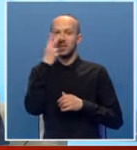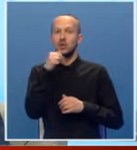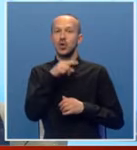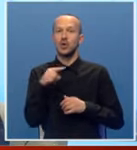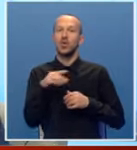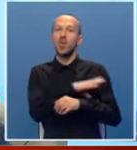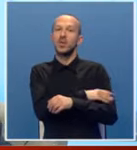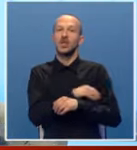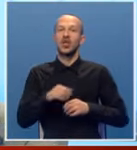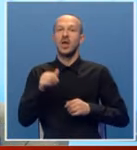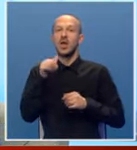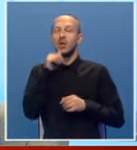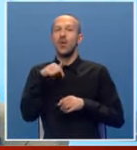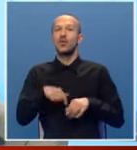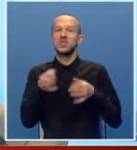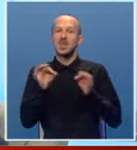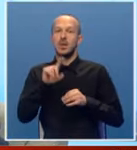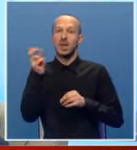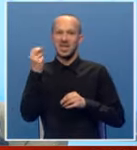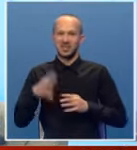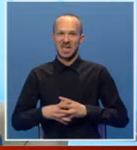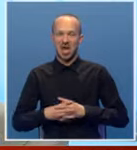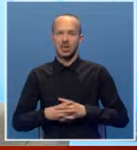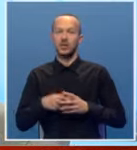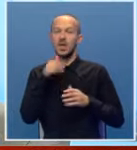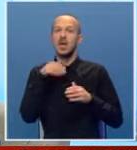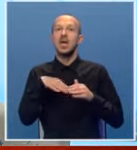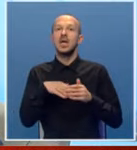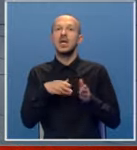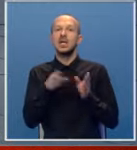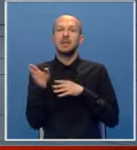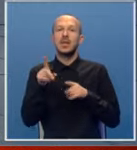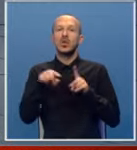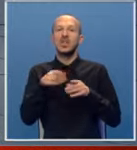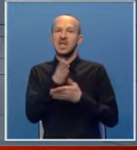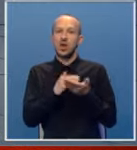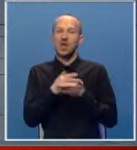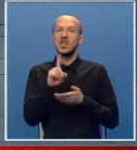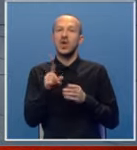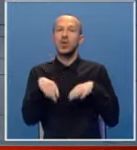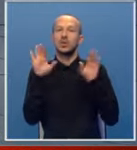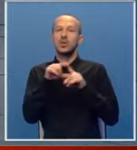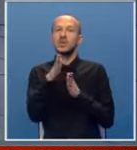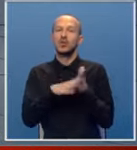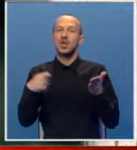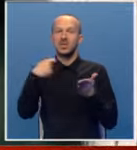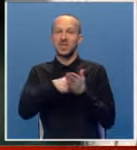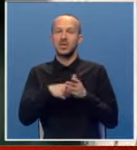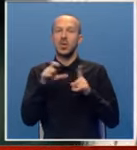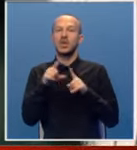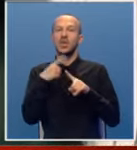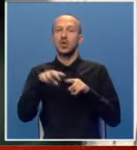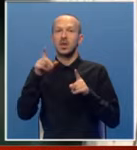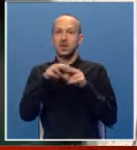do optrećenja vodova u elektroenergijskom sistemu Republike Srpske, ispada pojedinih dijelova. Nije se odustalo ni od započetih investicija, od